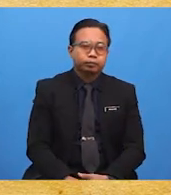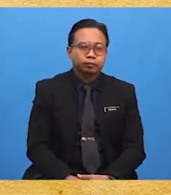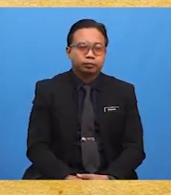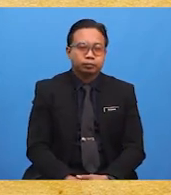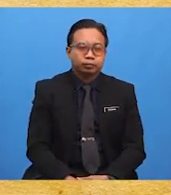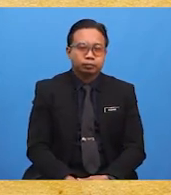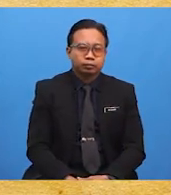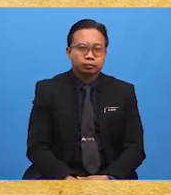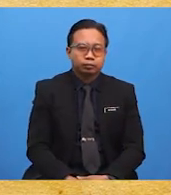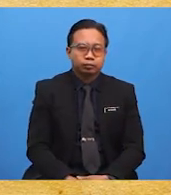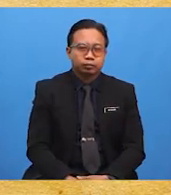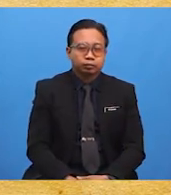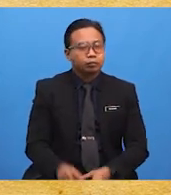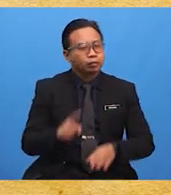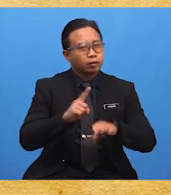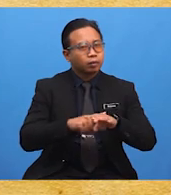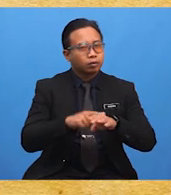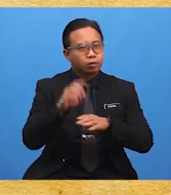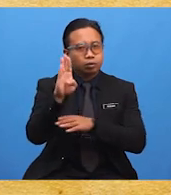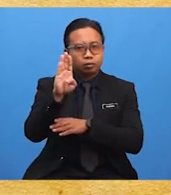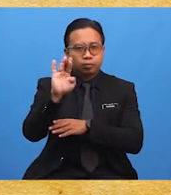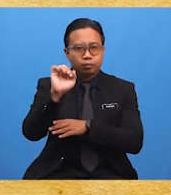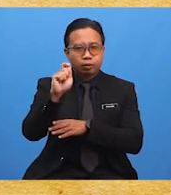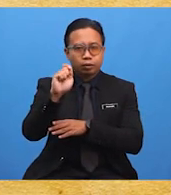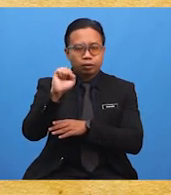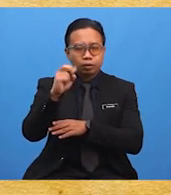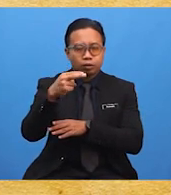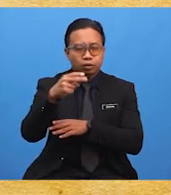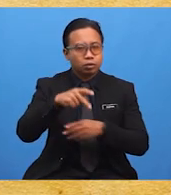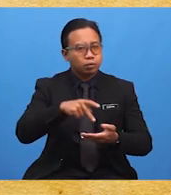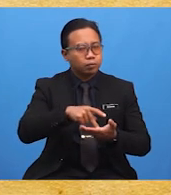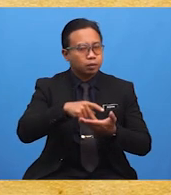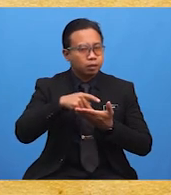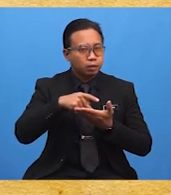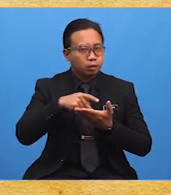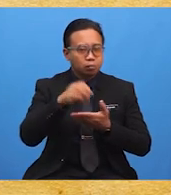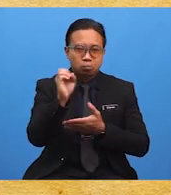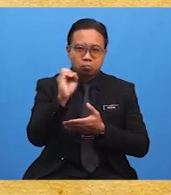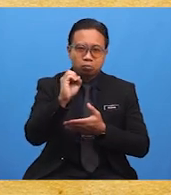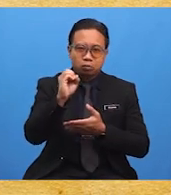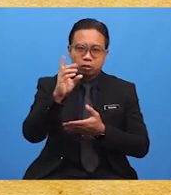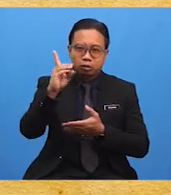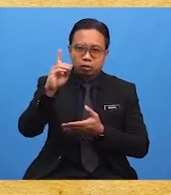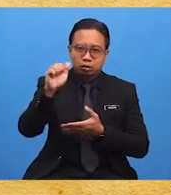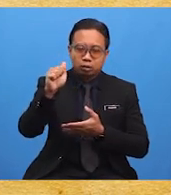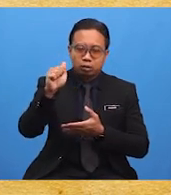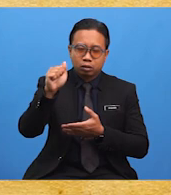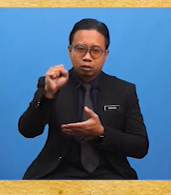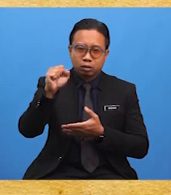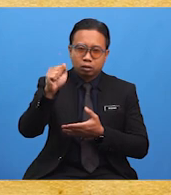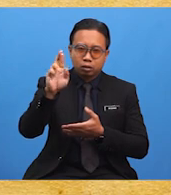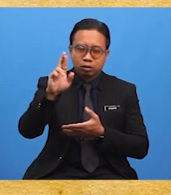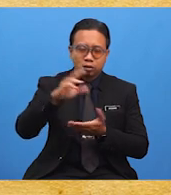Pada bahasa pentadbiran British, PH British tidak mempunyai dasar pelajaran yang